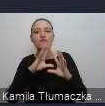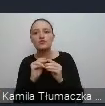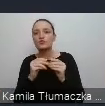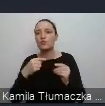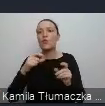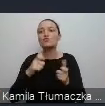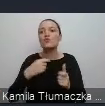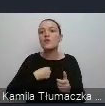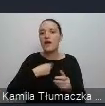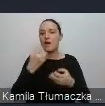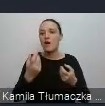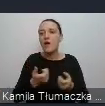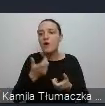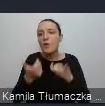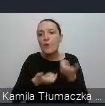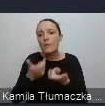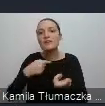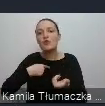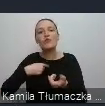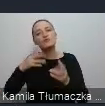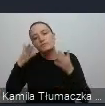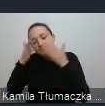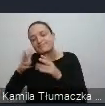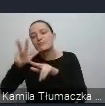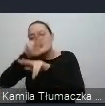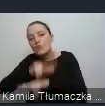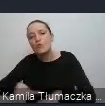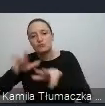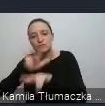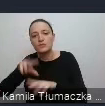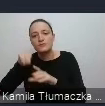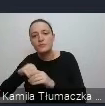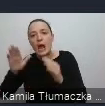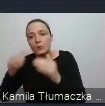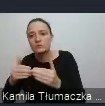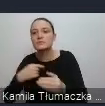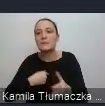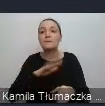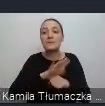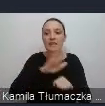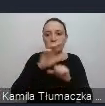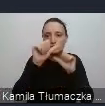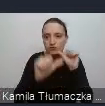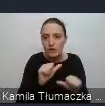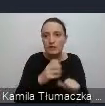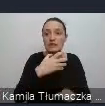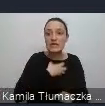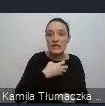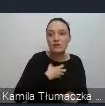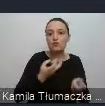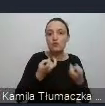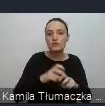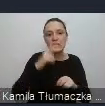właśnie rodzinom dzieci z autyzmem i dzieciom z autyzmem. Od 15 lat jestem twórcą i dyrektorem Instytutu